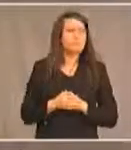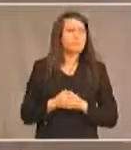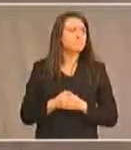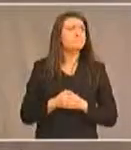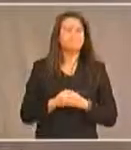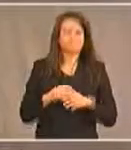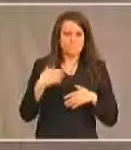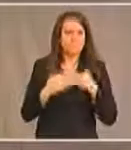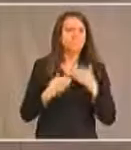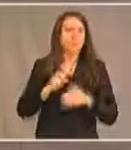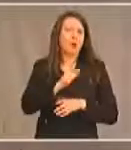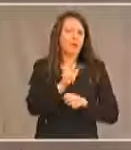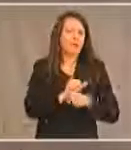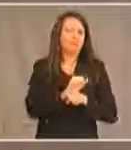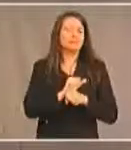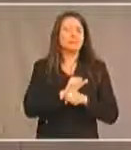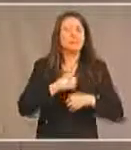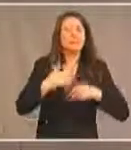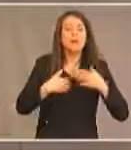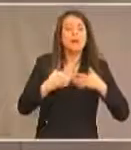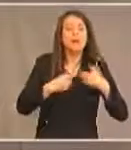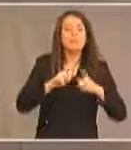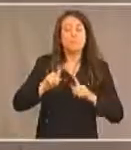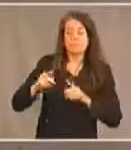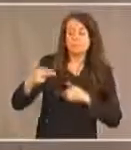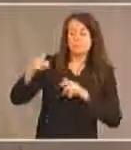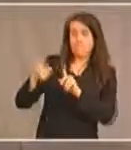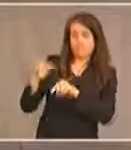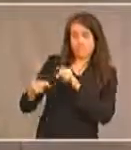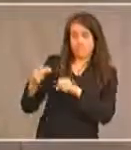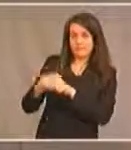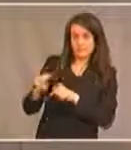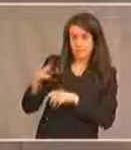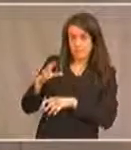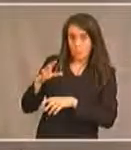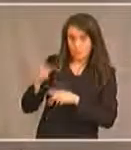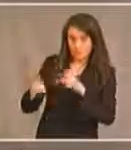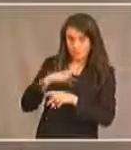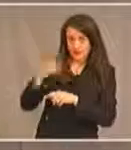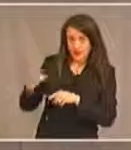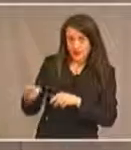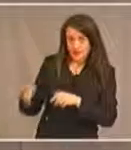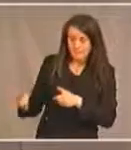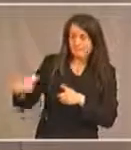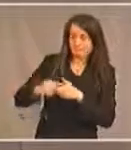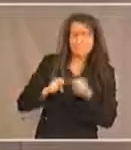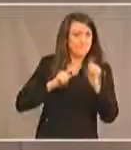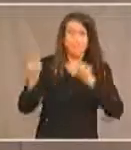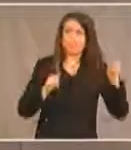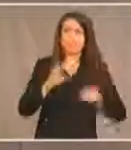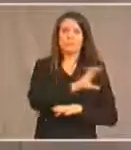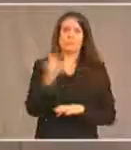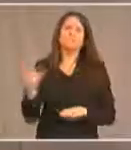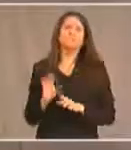entreprendra d'autres activités pour engager les Premières Nations et les Autochtones ayant un handicap partout au pays alors